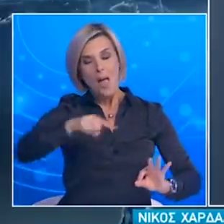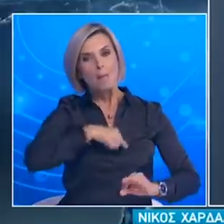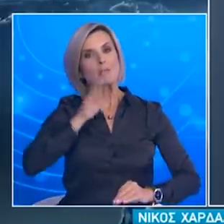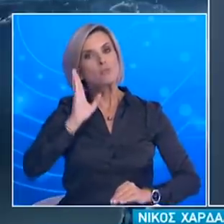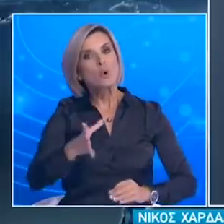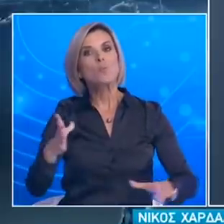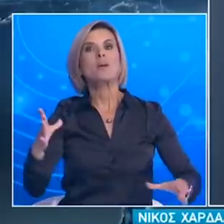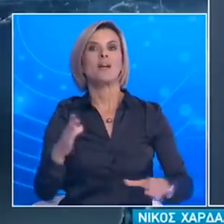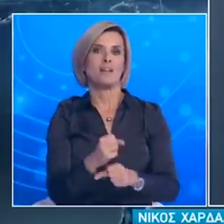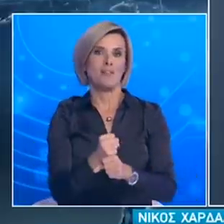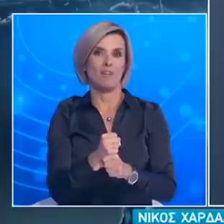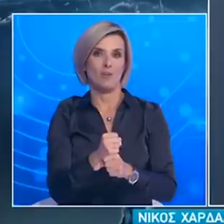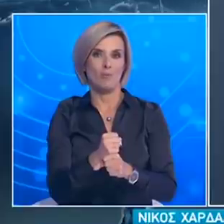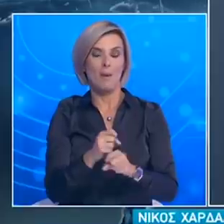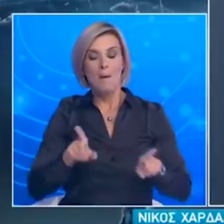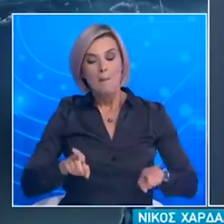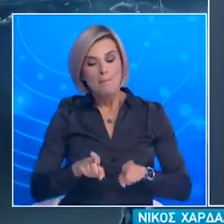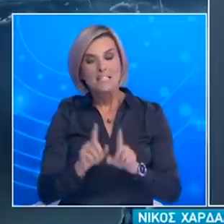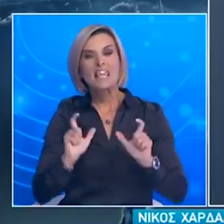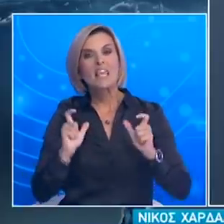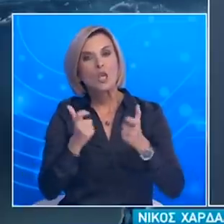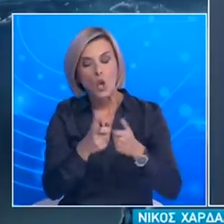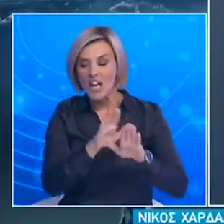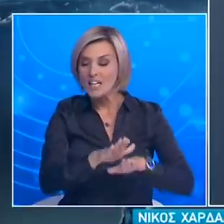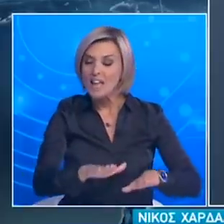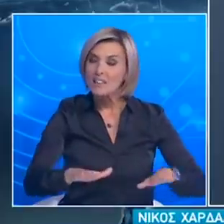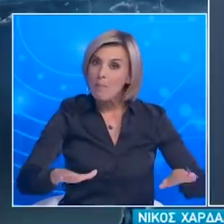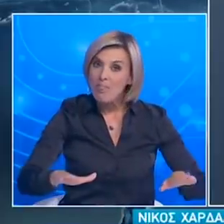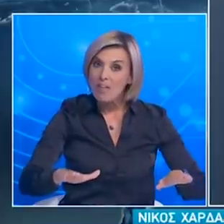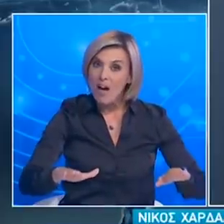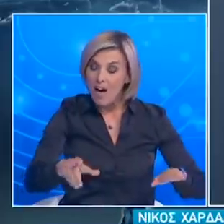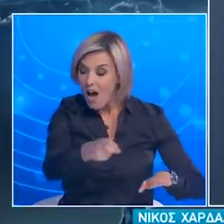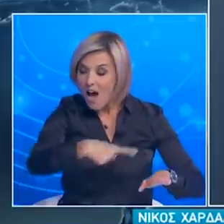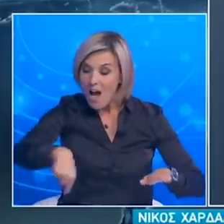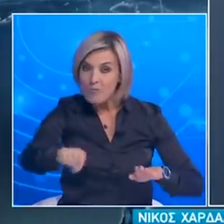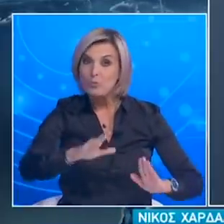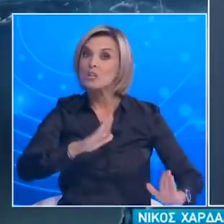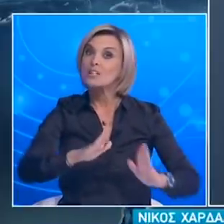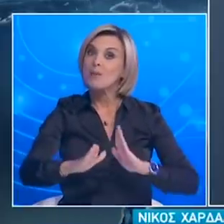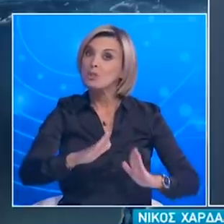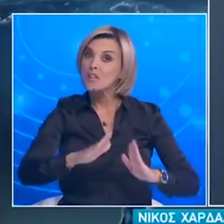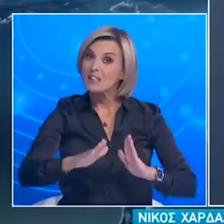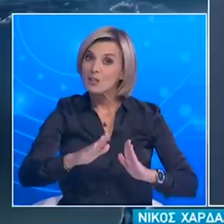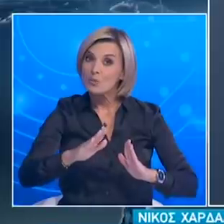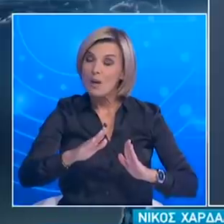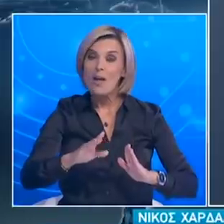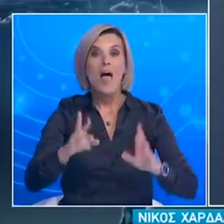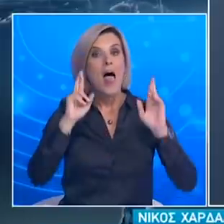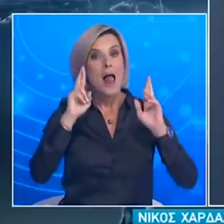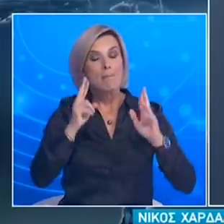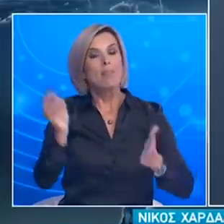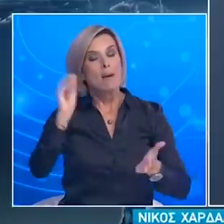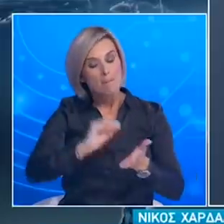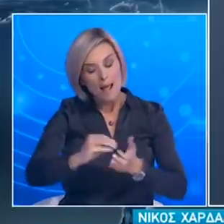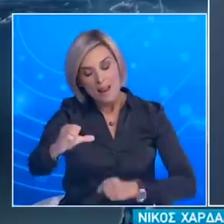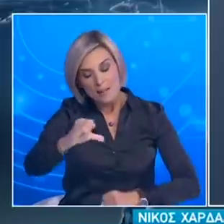το οφείλουμε στις οικογένειές μας το οφείλουμε στα παιδιά μας τους αυριανούς πολίτες το οφείλουμε στην επόμενη μέρα που αναζητούμε την κανονικότητά